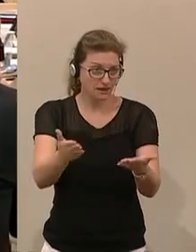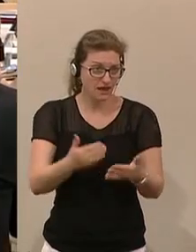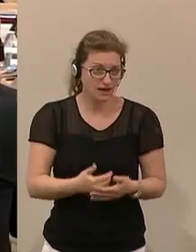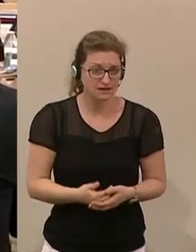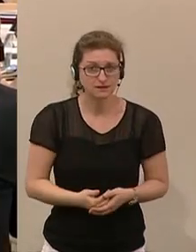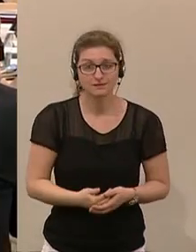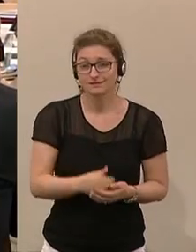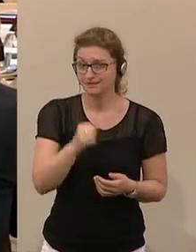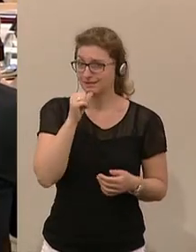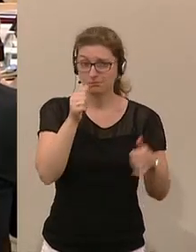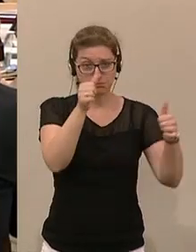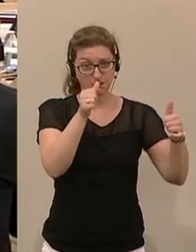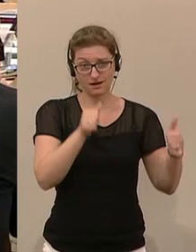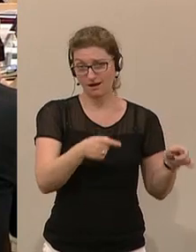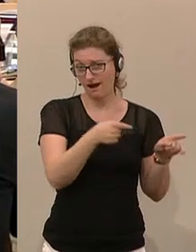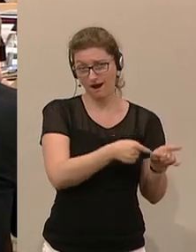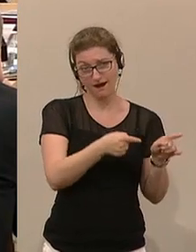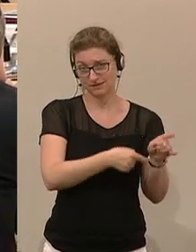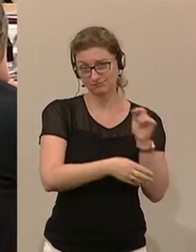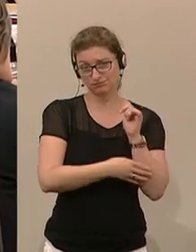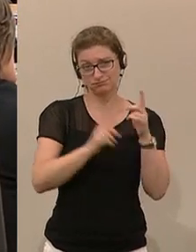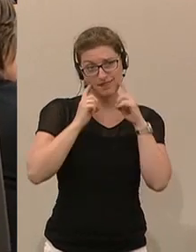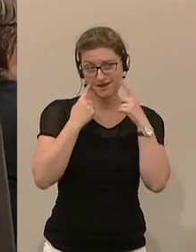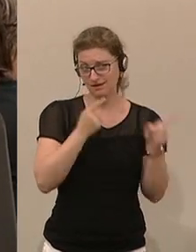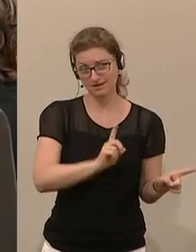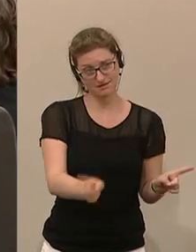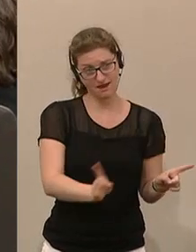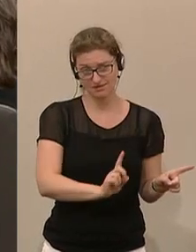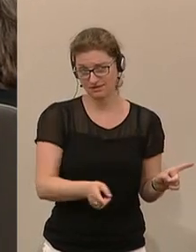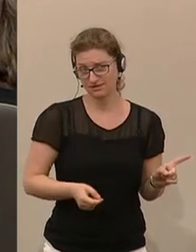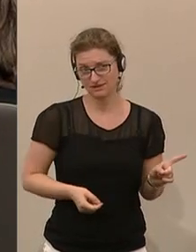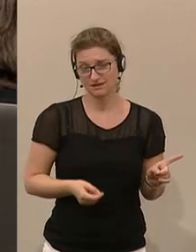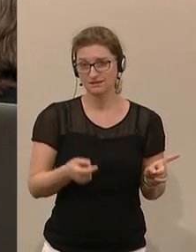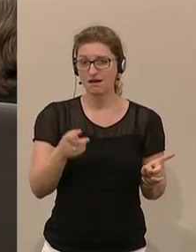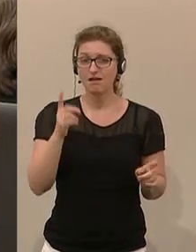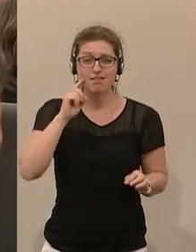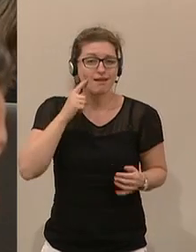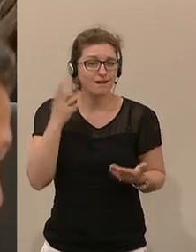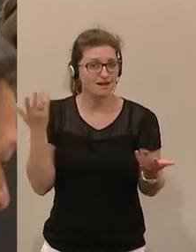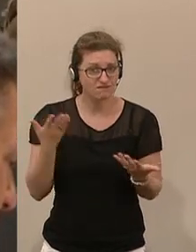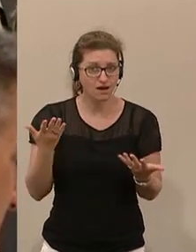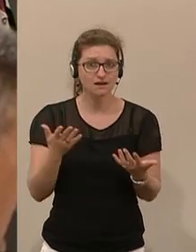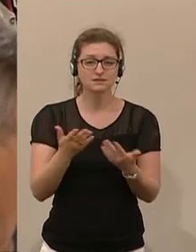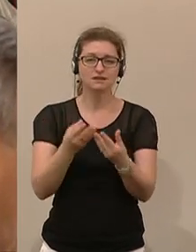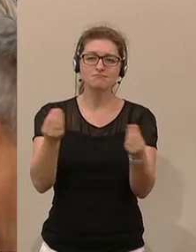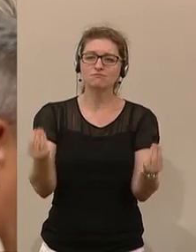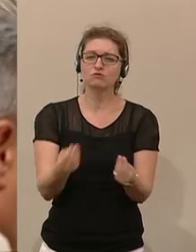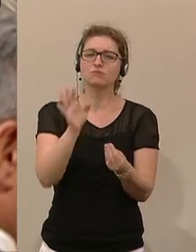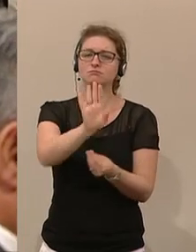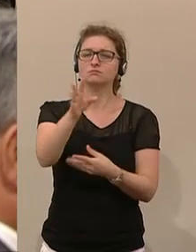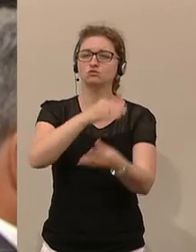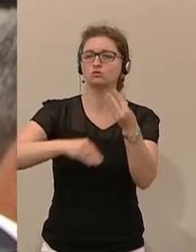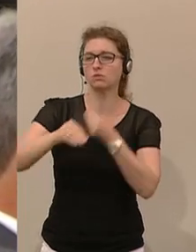nicht das Plakat ist das Lächerliche an der Situation, sondern die Art und Weise, wie Sie damit